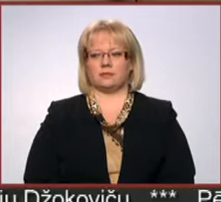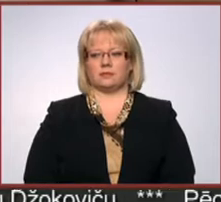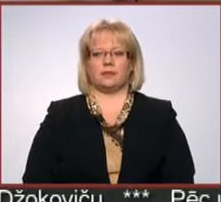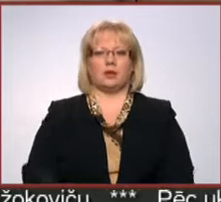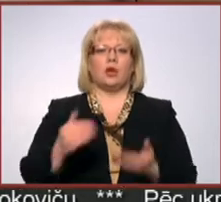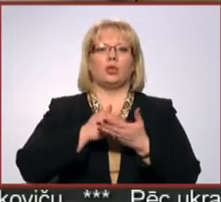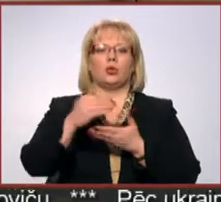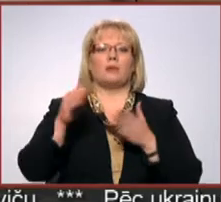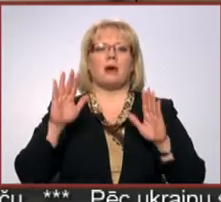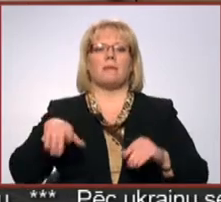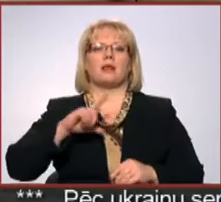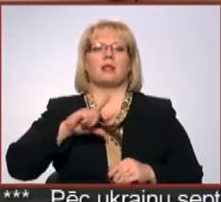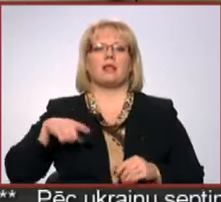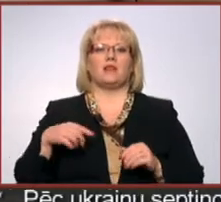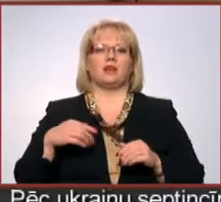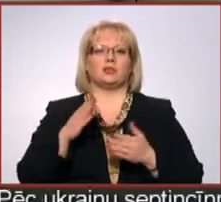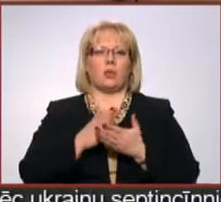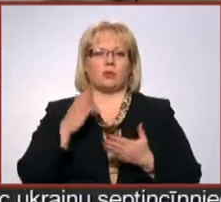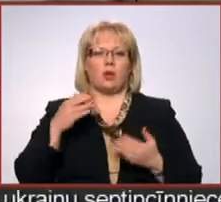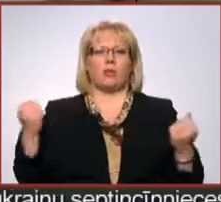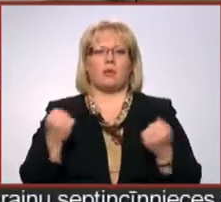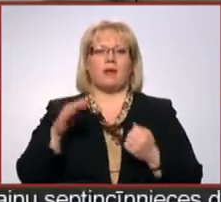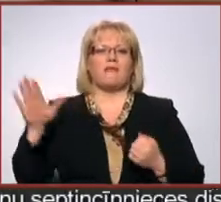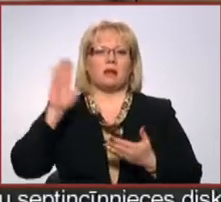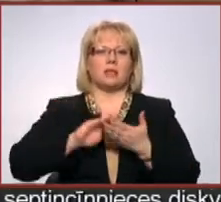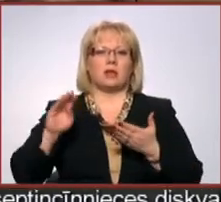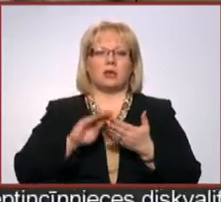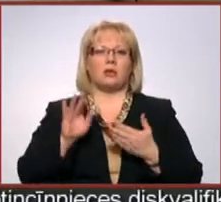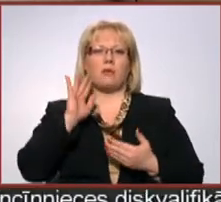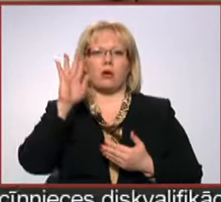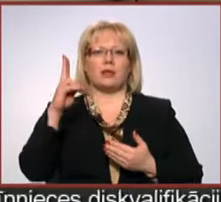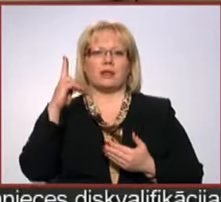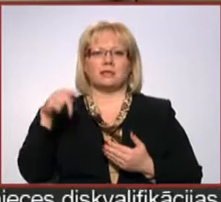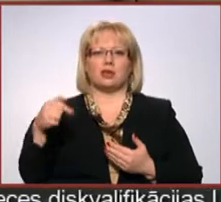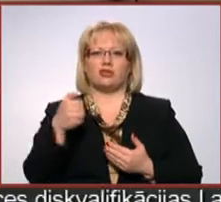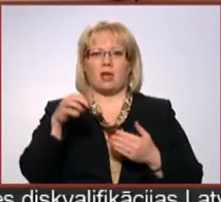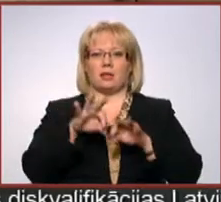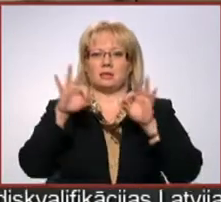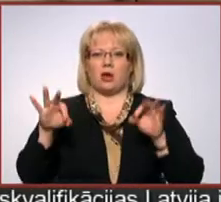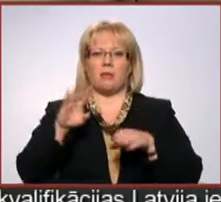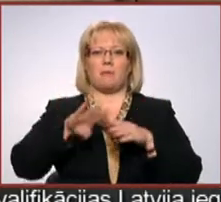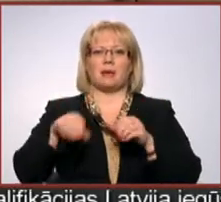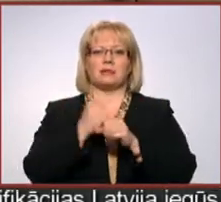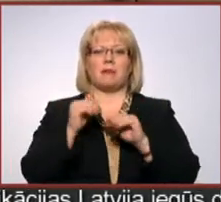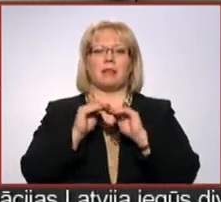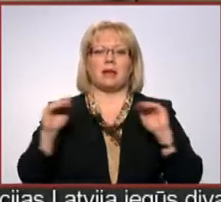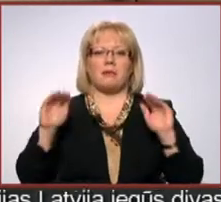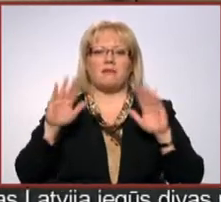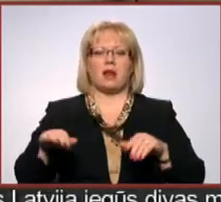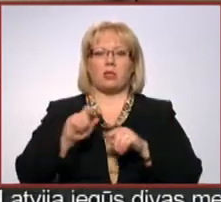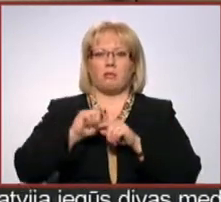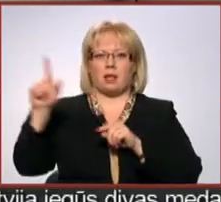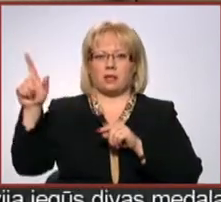Turpinām par Latvijas norisēm, nodarbinātības valsts aģentūras prognoza liecina, ka šā gada sākumā bezdarba līmenis varētu nedaudz